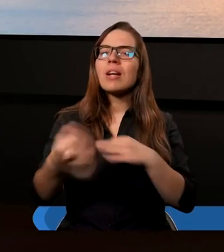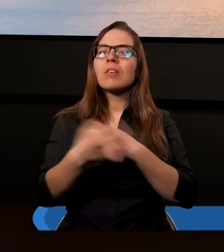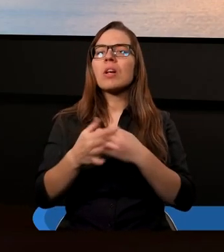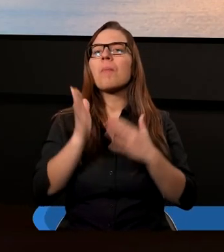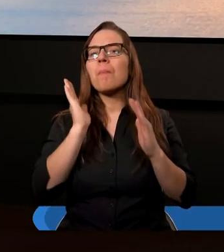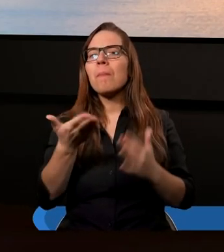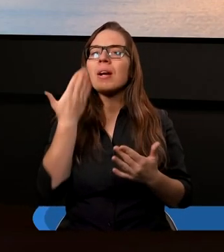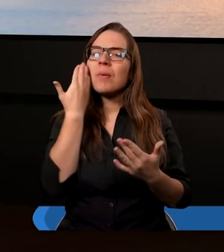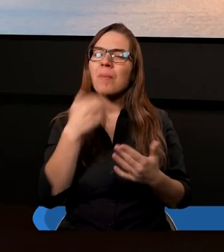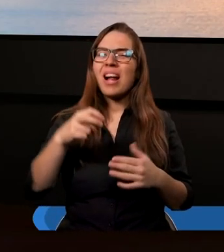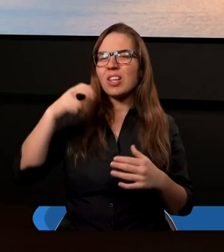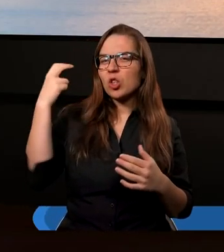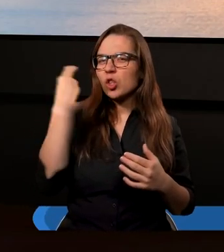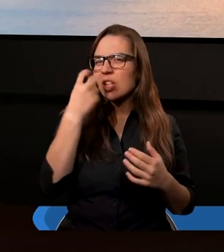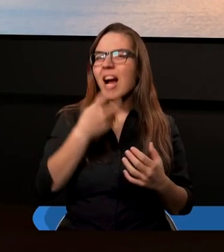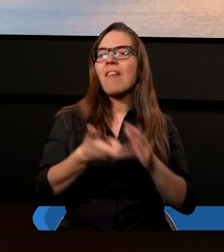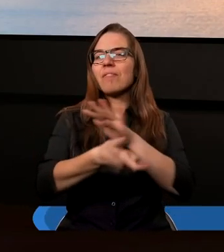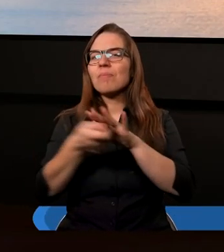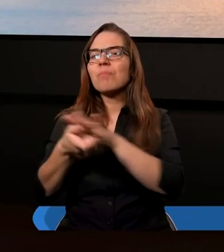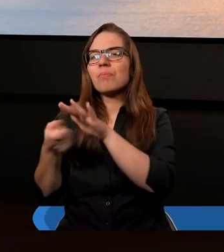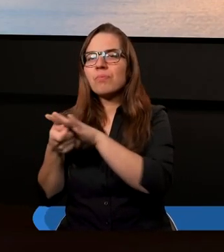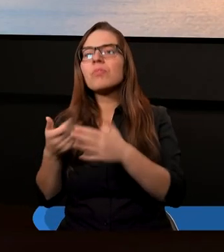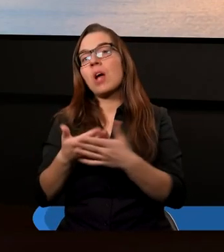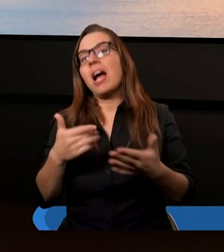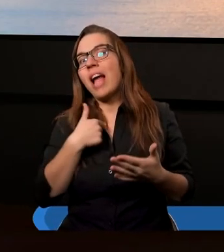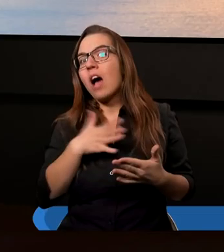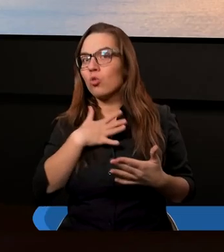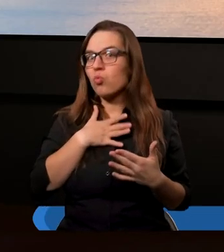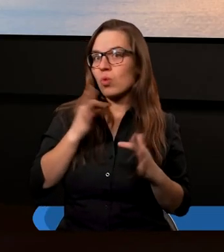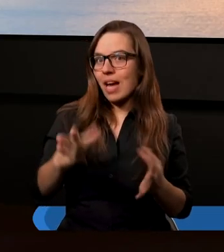podkoniec tego studium dojdziemy do bardzo ciekawych wniosków. Mam taką nadzieję.